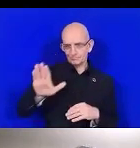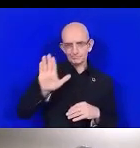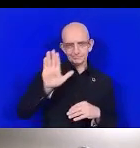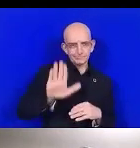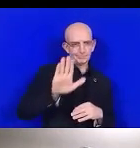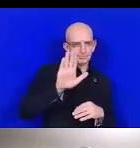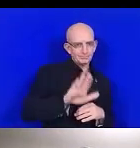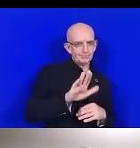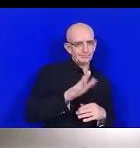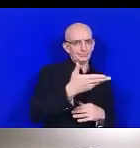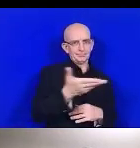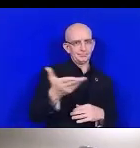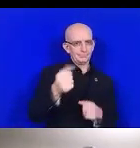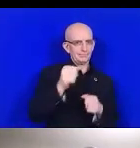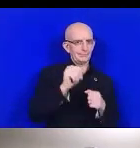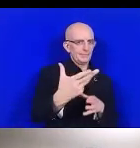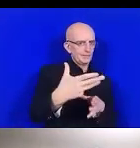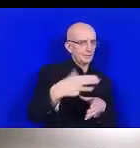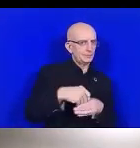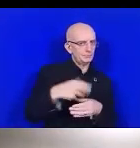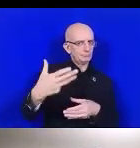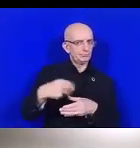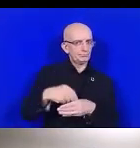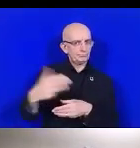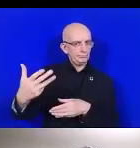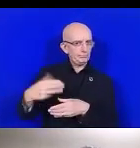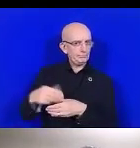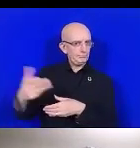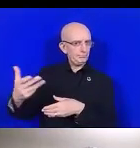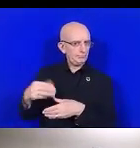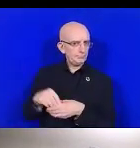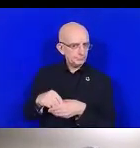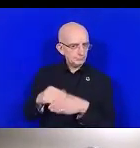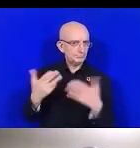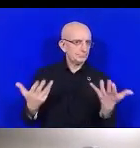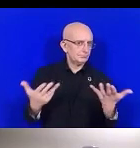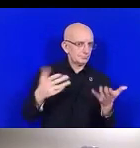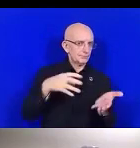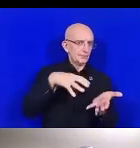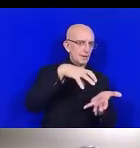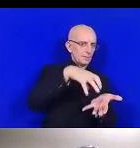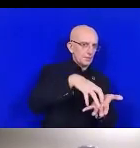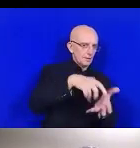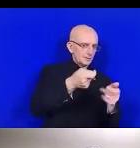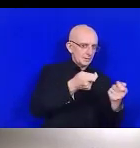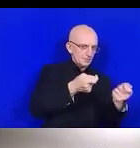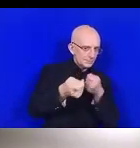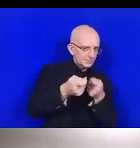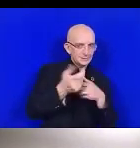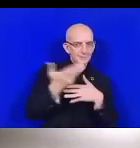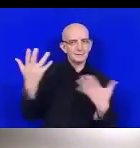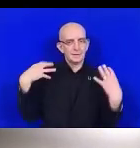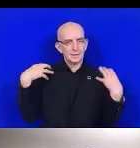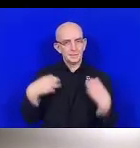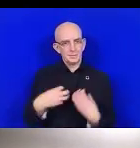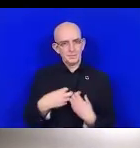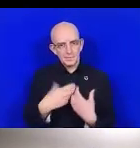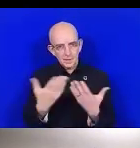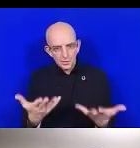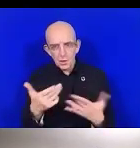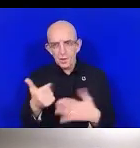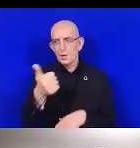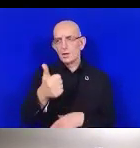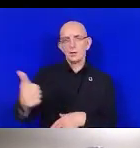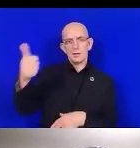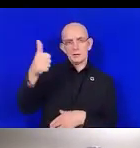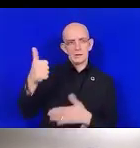principaux décideurs prennent en compte ces différentes décisions pour les mettre en